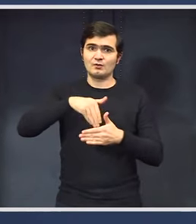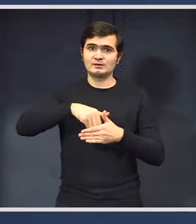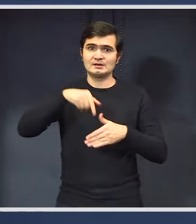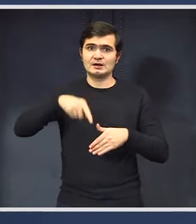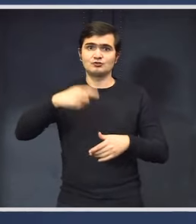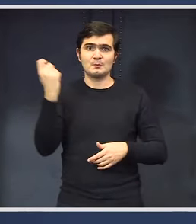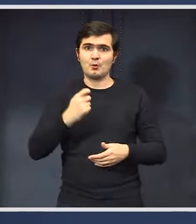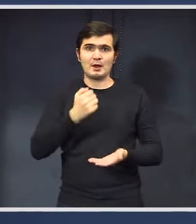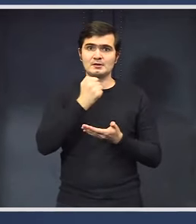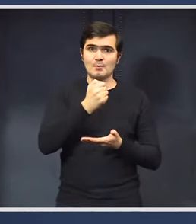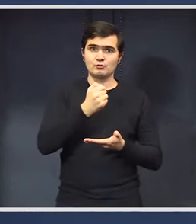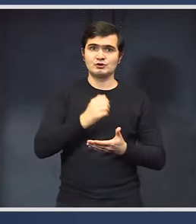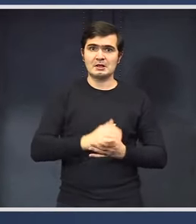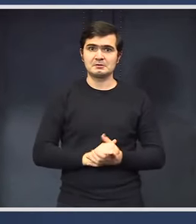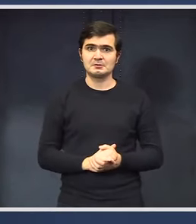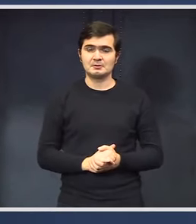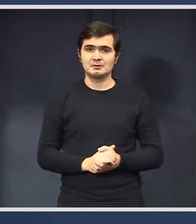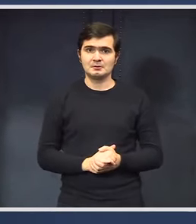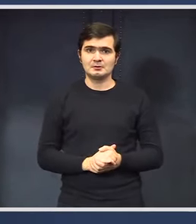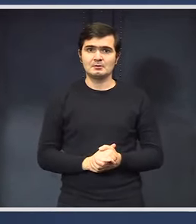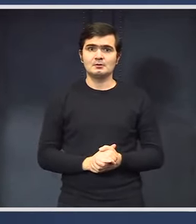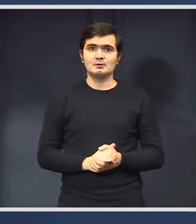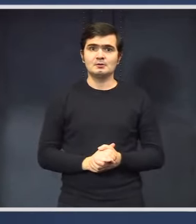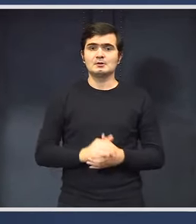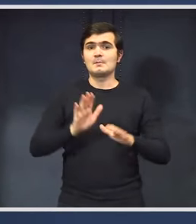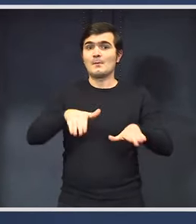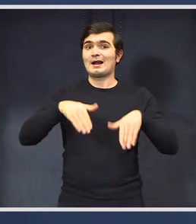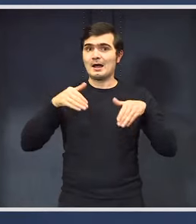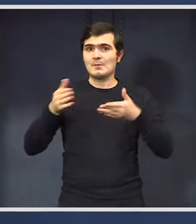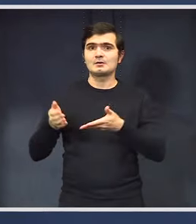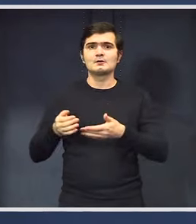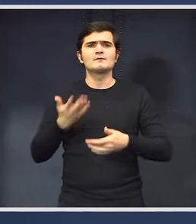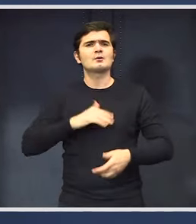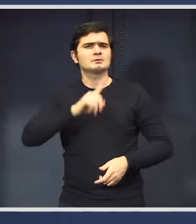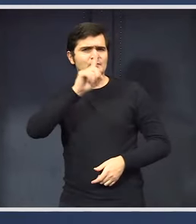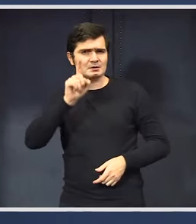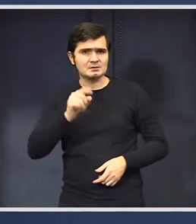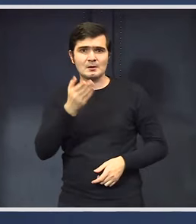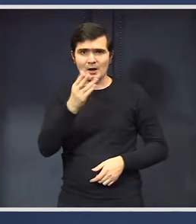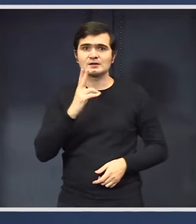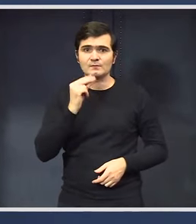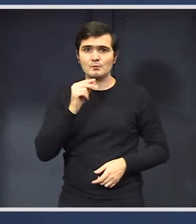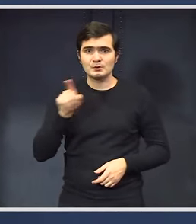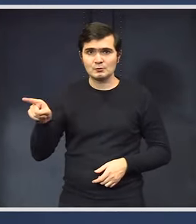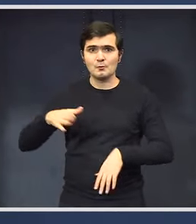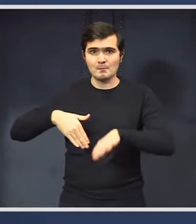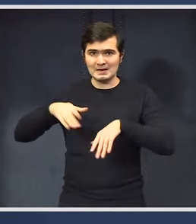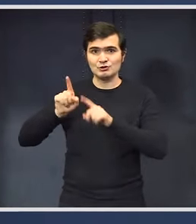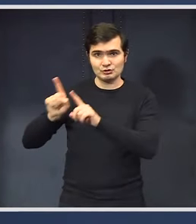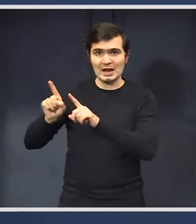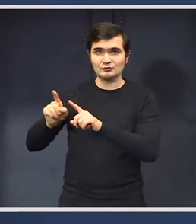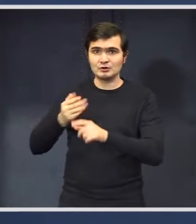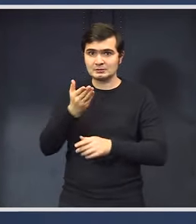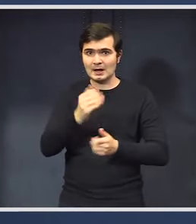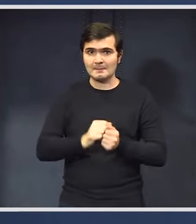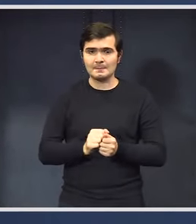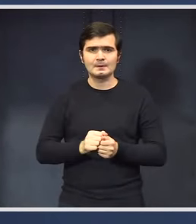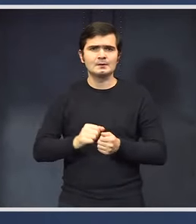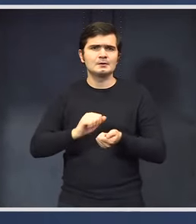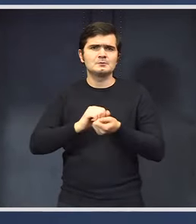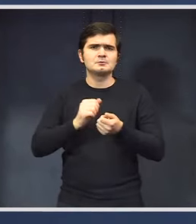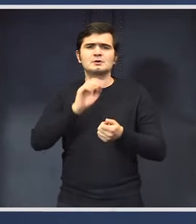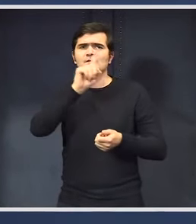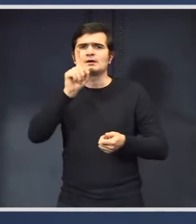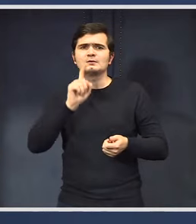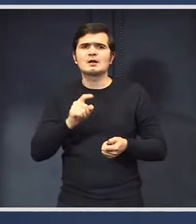susține un astfel de proiect în Parlament. Aș vrea să vă întreb dacă ați avut vreo discuție cu dânsii și unde s